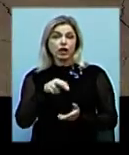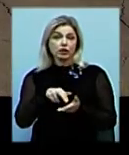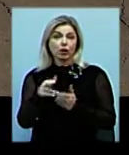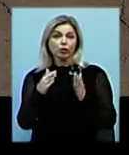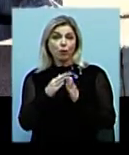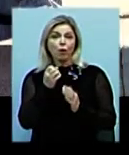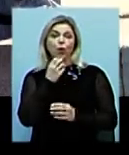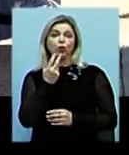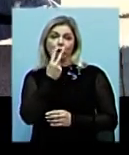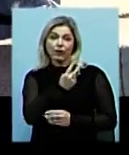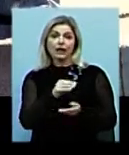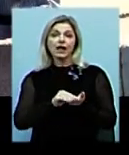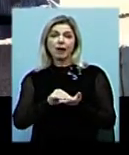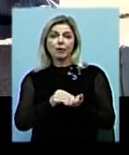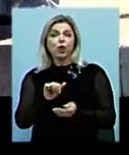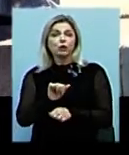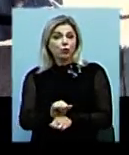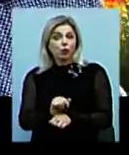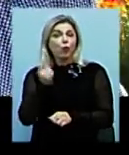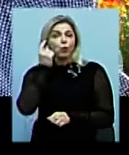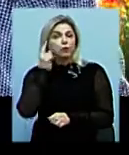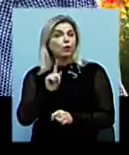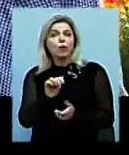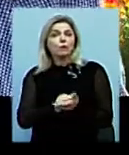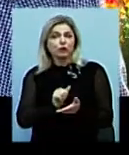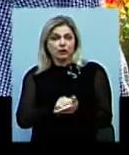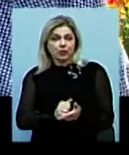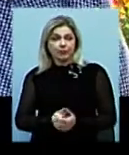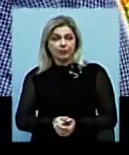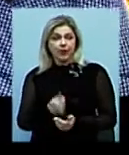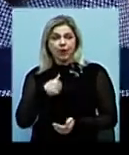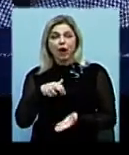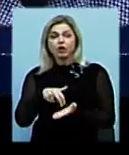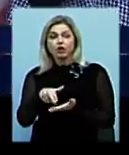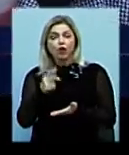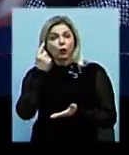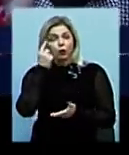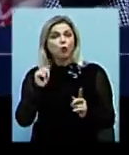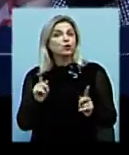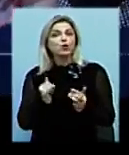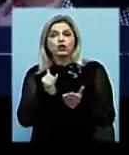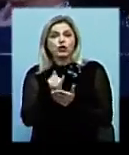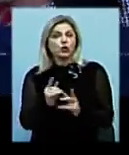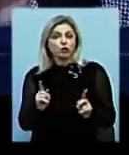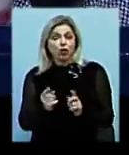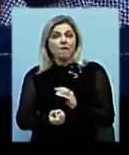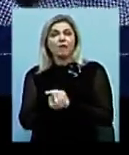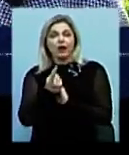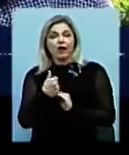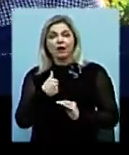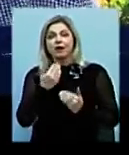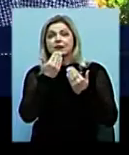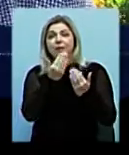репетицію. Зупинилася дізнатися, з якої нагоди. «Я йшла, думаю, в честь чого це. А виявляється, я